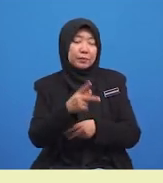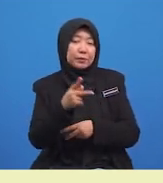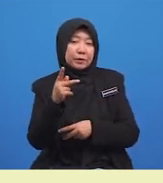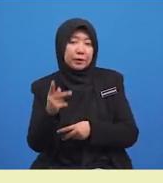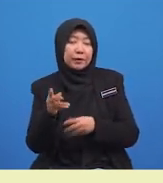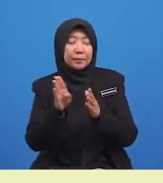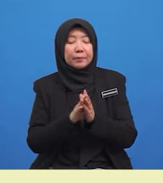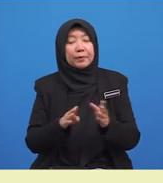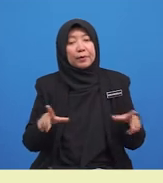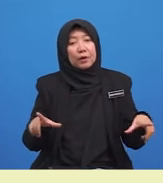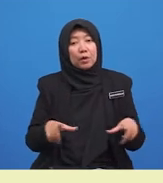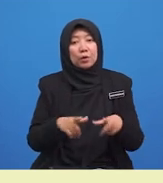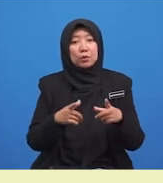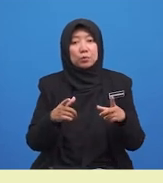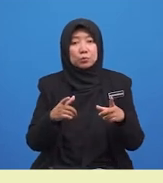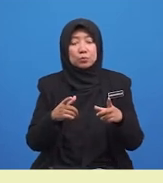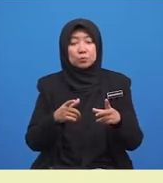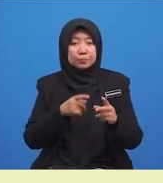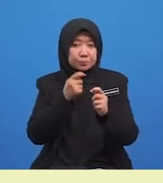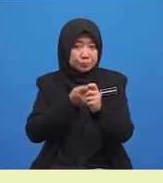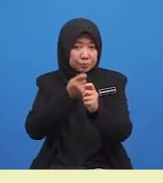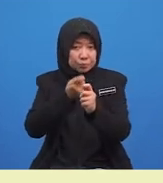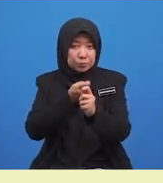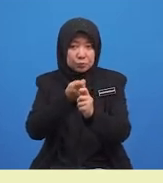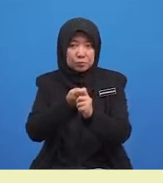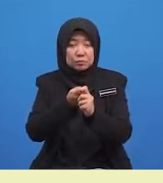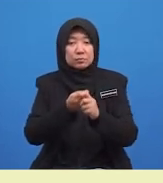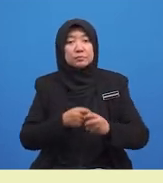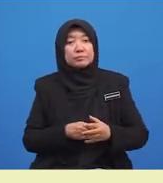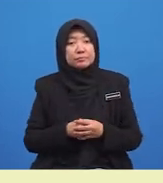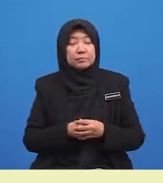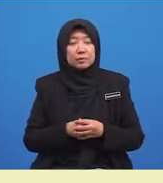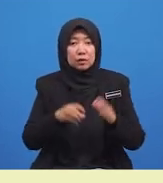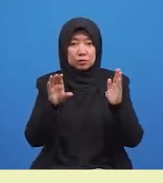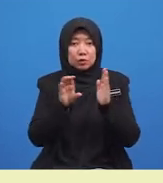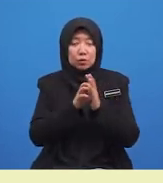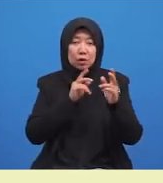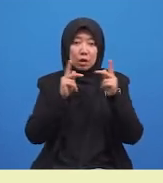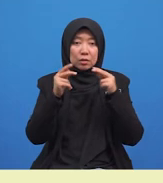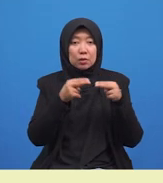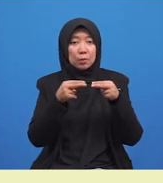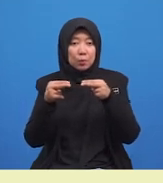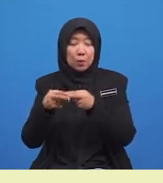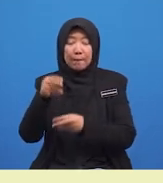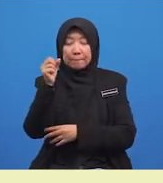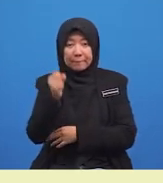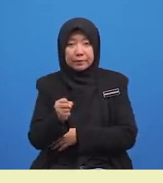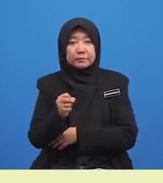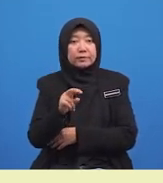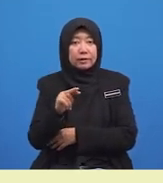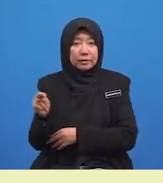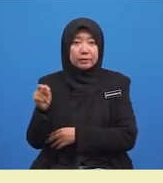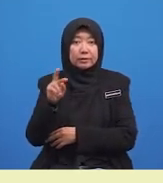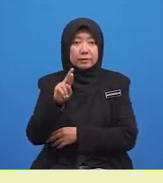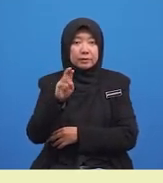berlaku secara berurutan. Contoh kata hubung pancangan relatif ialah yang.